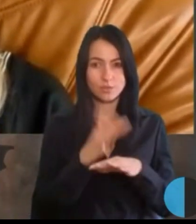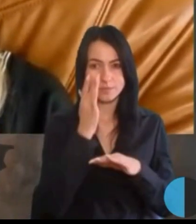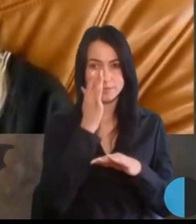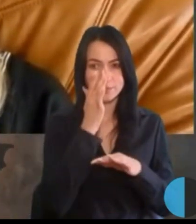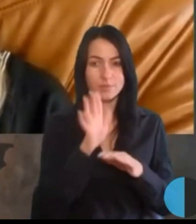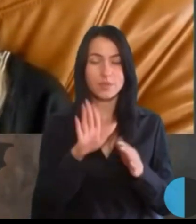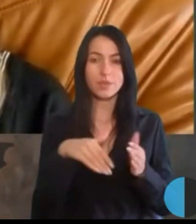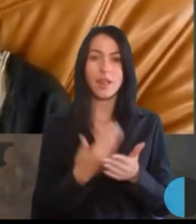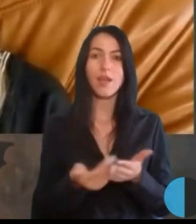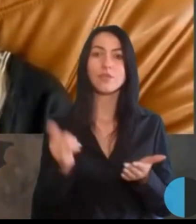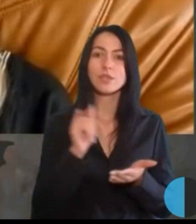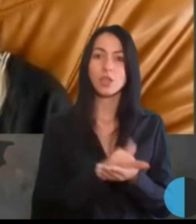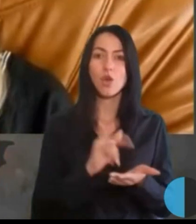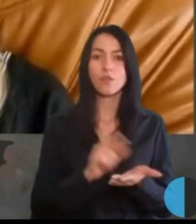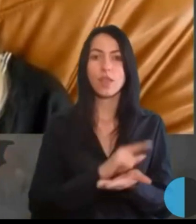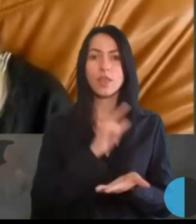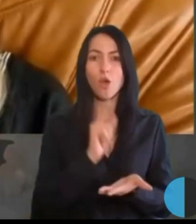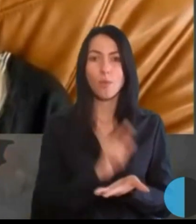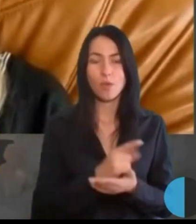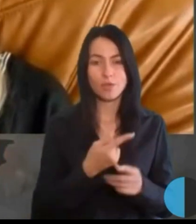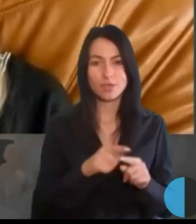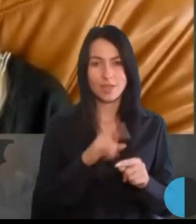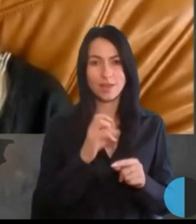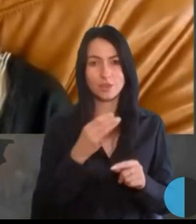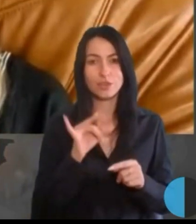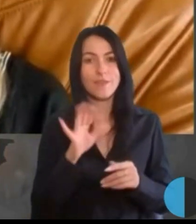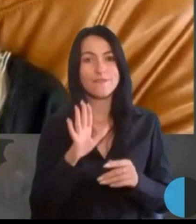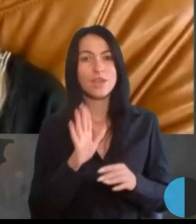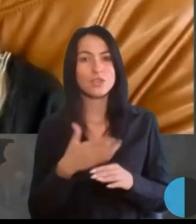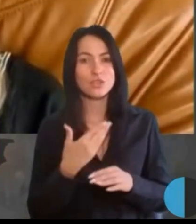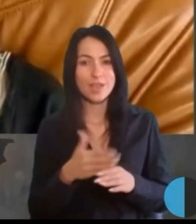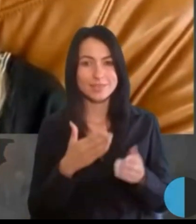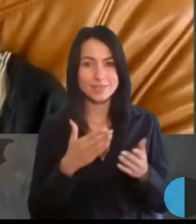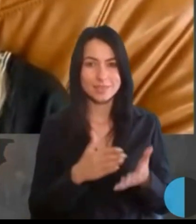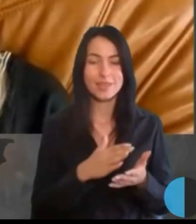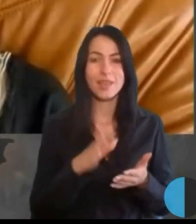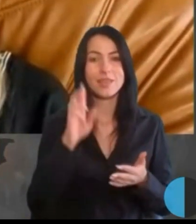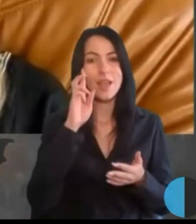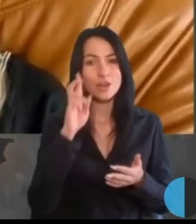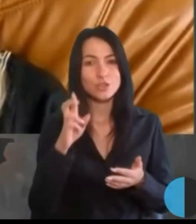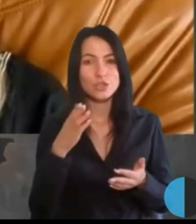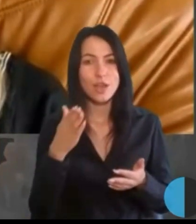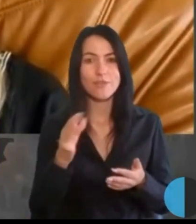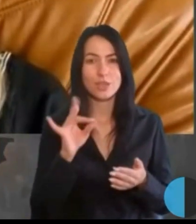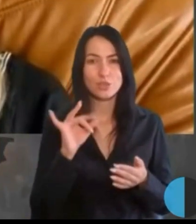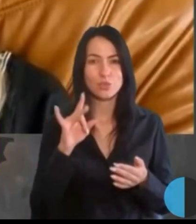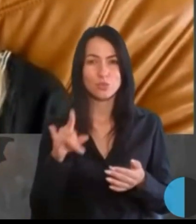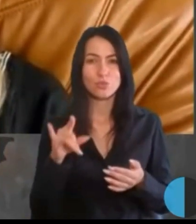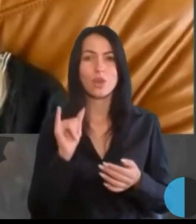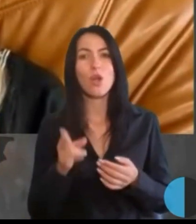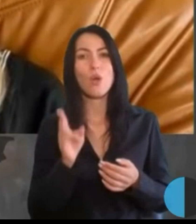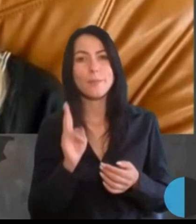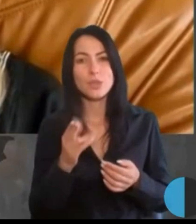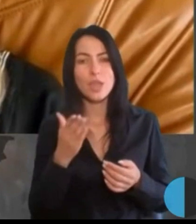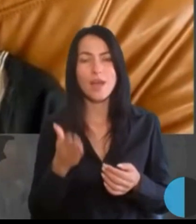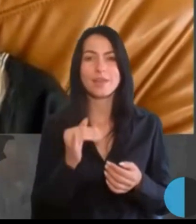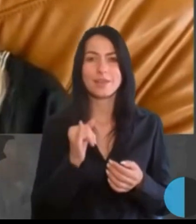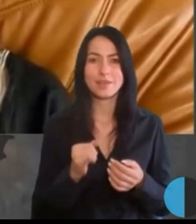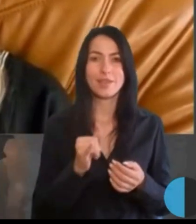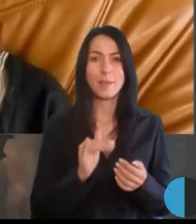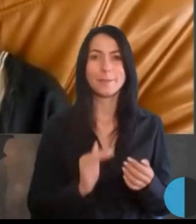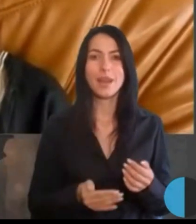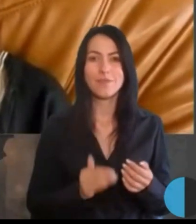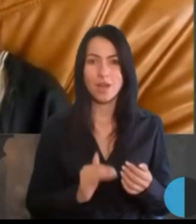обов'язковості таких речей і в частині державних структур, і комунальних, і приватних,